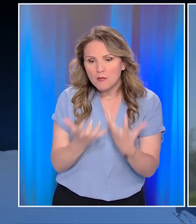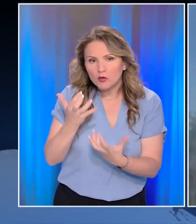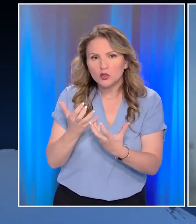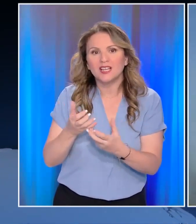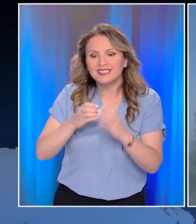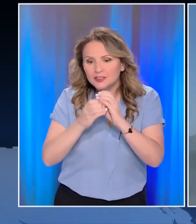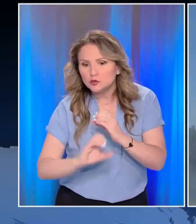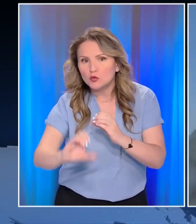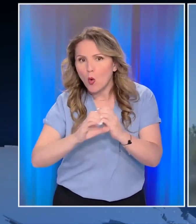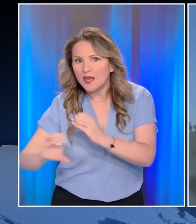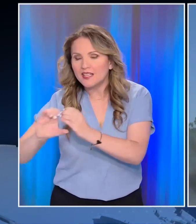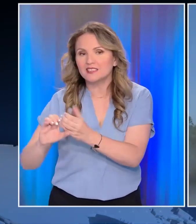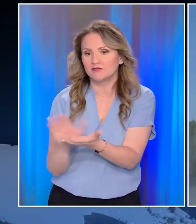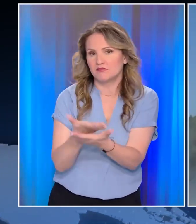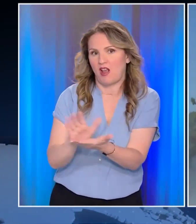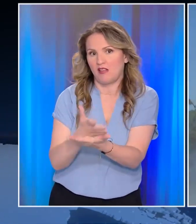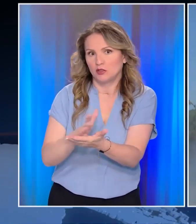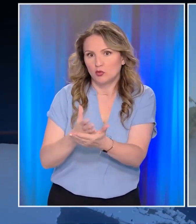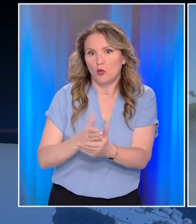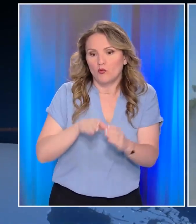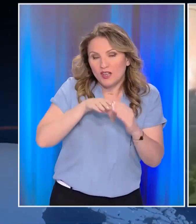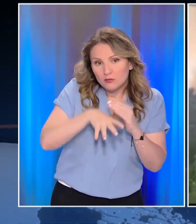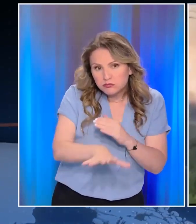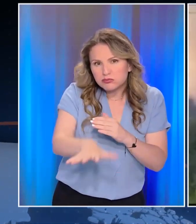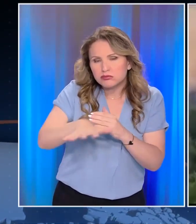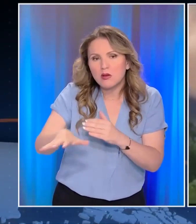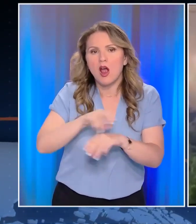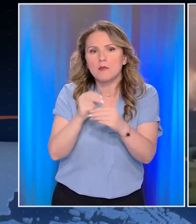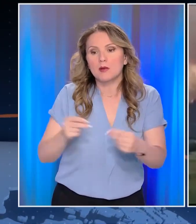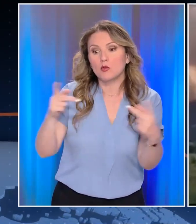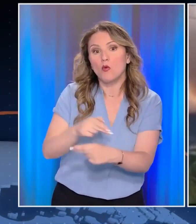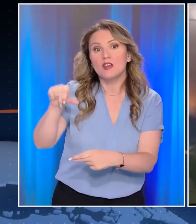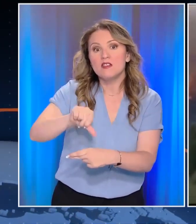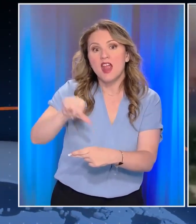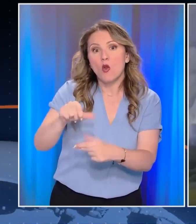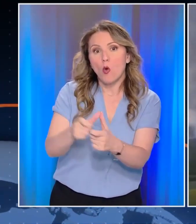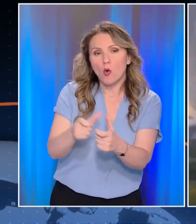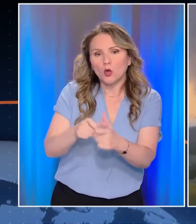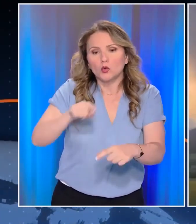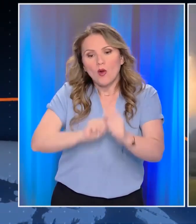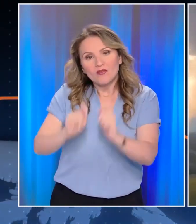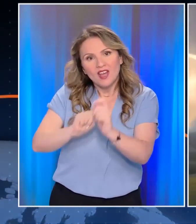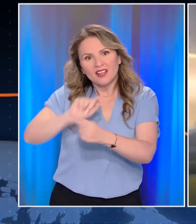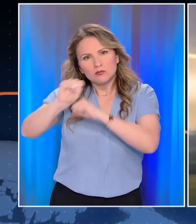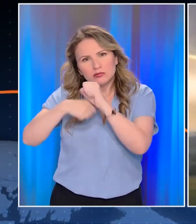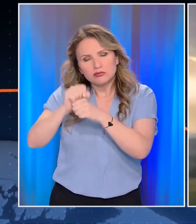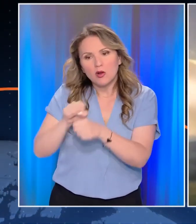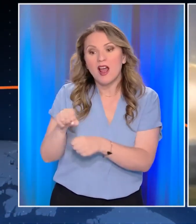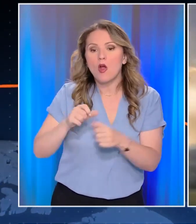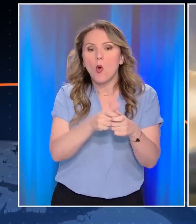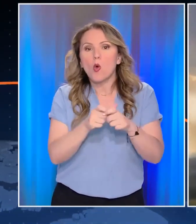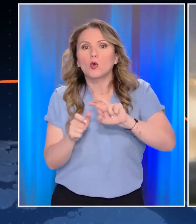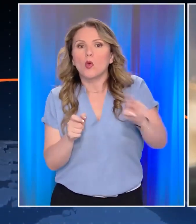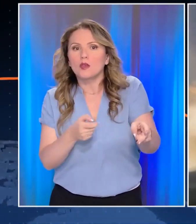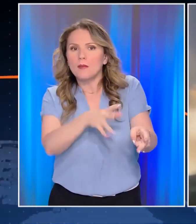κάκαν οι σωλήνες που περνάει ουσιαστικά το υδροφόρο σύστημα και τώρα μη γίνεται μια προσπάθεια για να αποκατασταθεί το πρόβλημα μπλώντας νερό από το δίπλανό